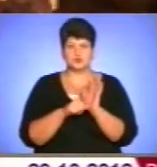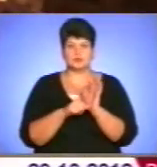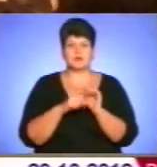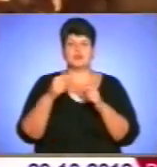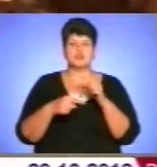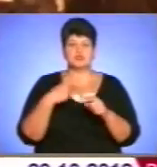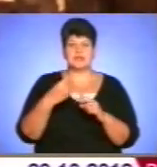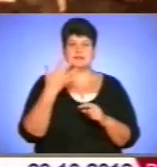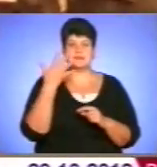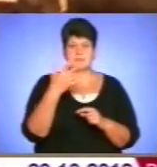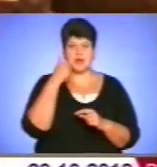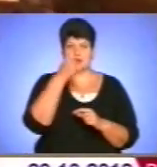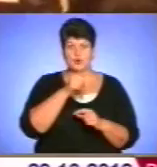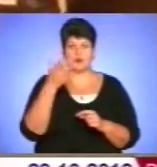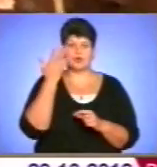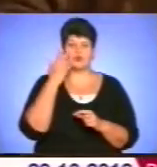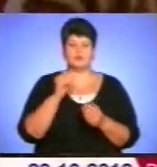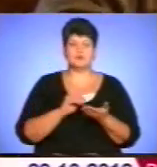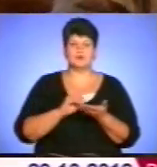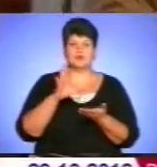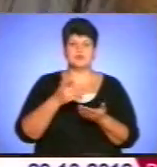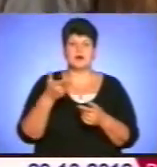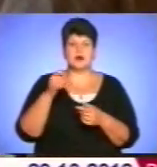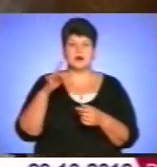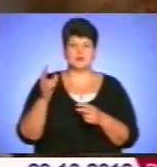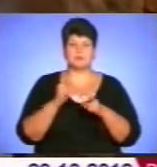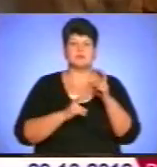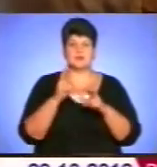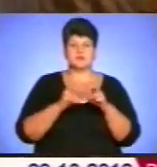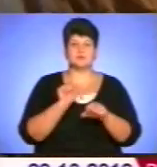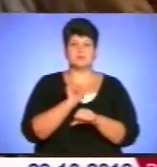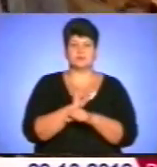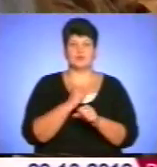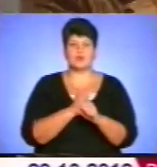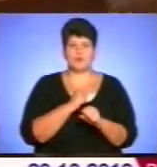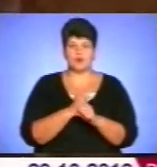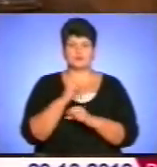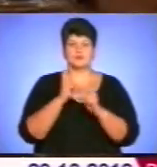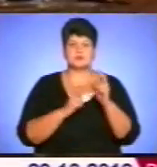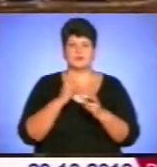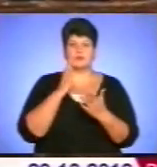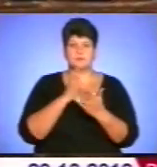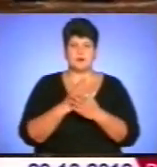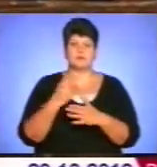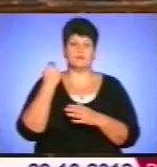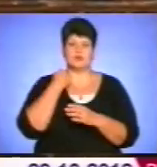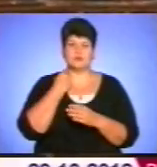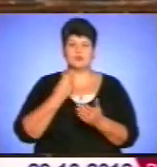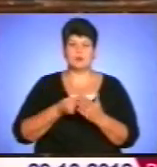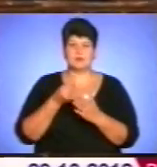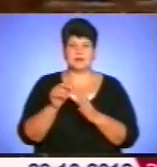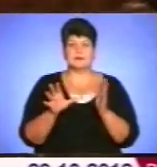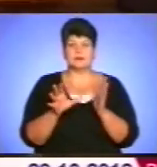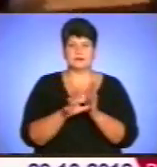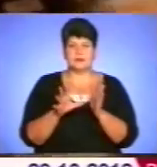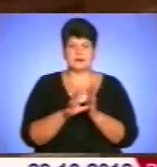5 років, коли відбулося значне здорожчання газу, підприємство припинило роботу. Завод мав заборгованість із оплати енергоносіїв